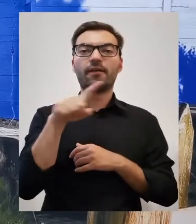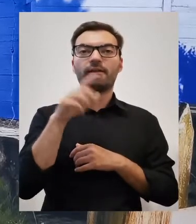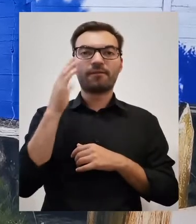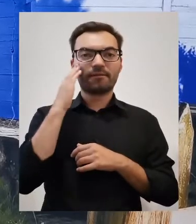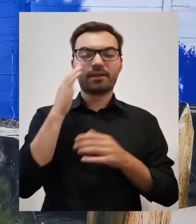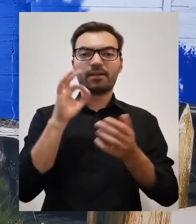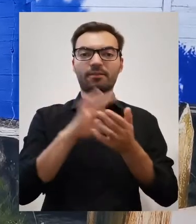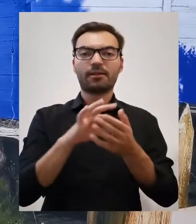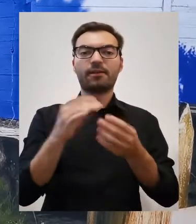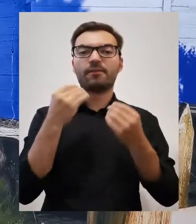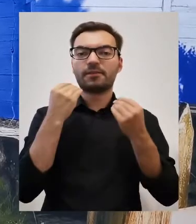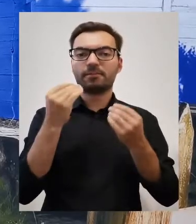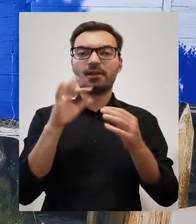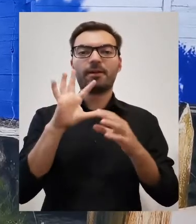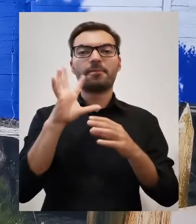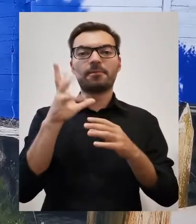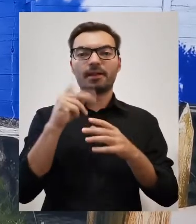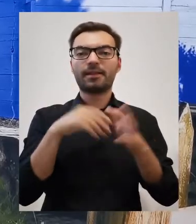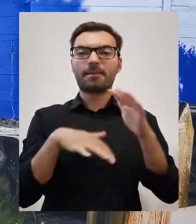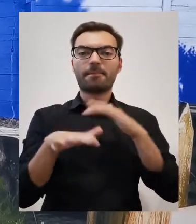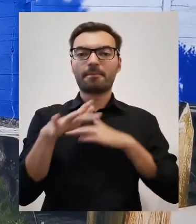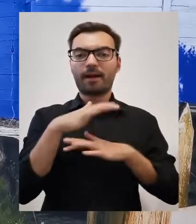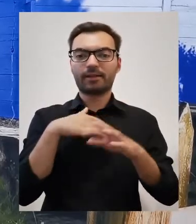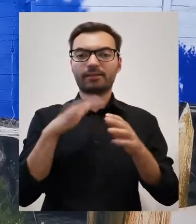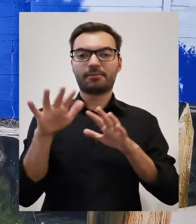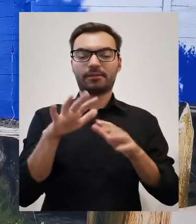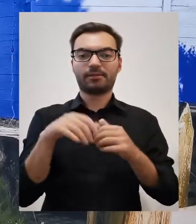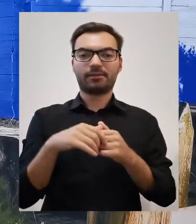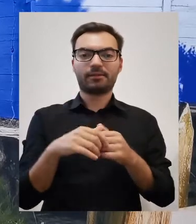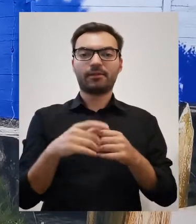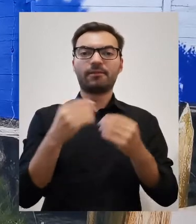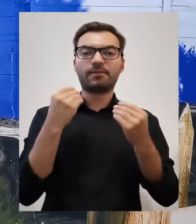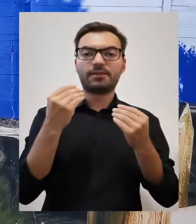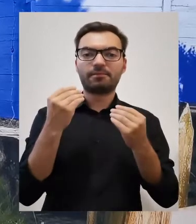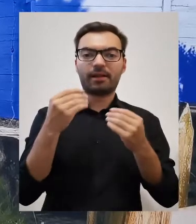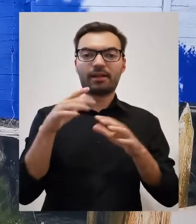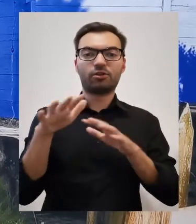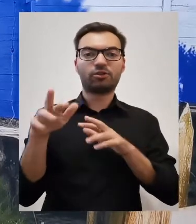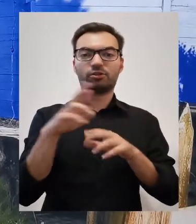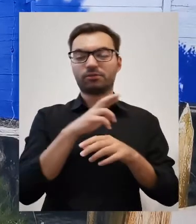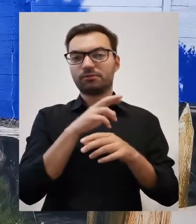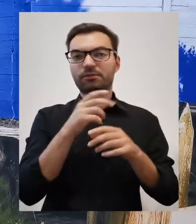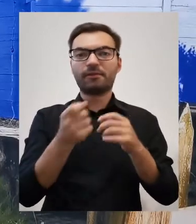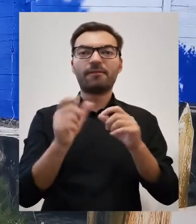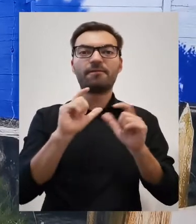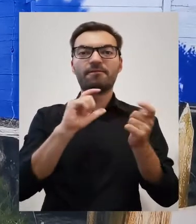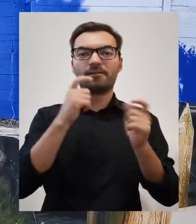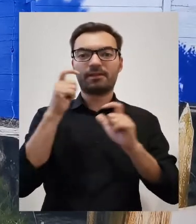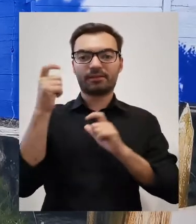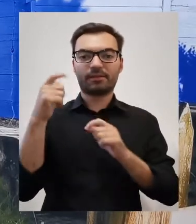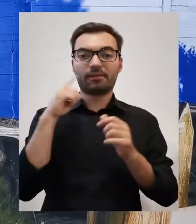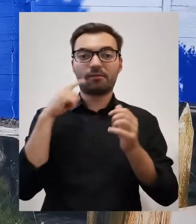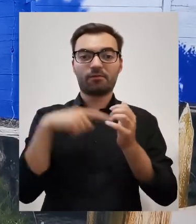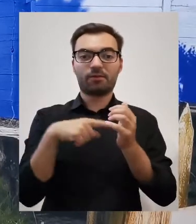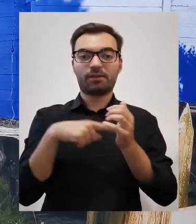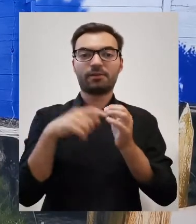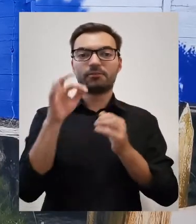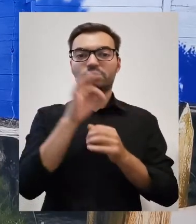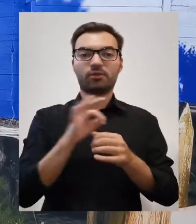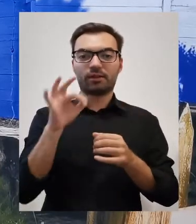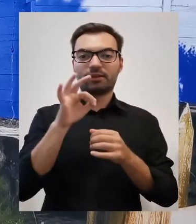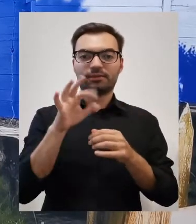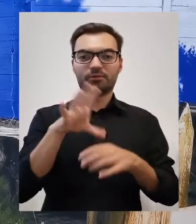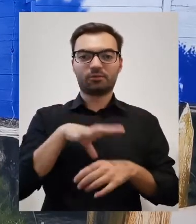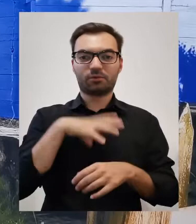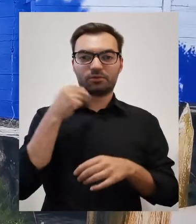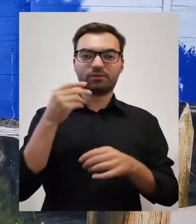jak niezwykłe i magiczne jest to miejsce i jak niezwykłe i magiczne rzeczy tam się dzieją. Właśnie przy okazji